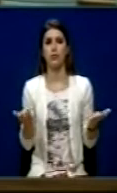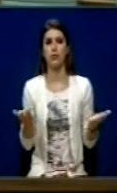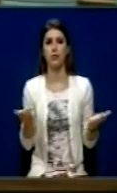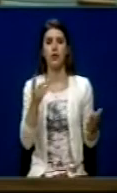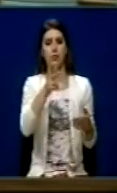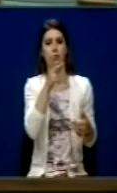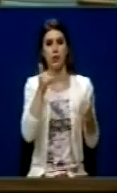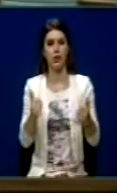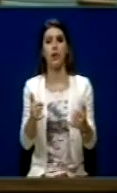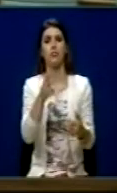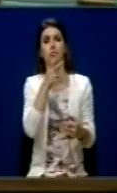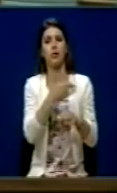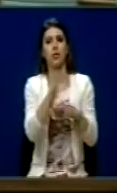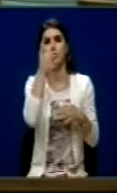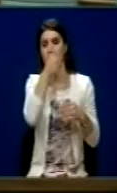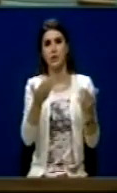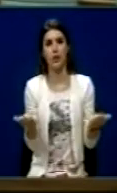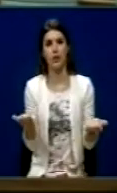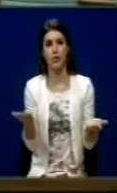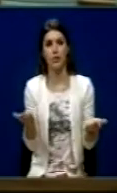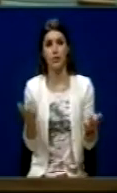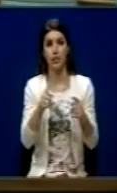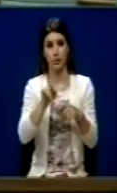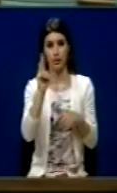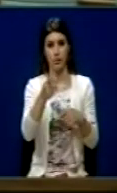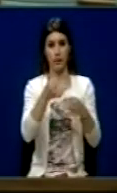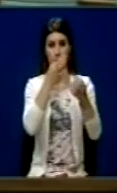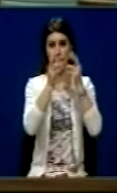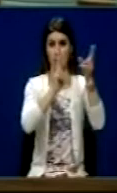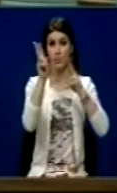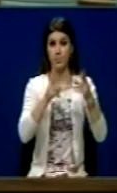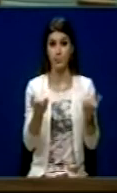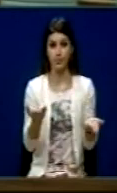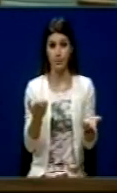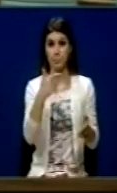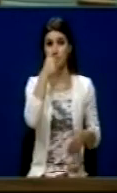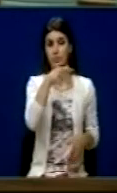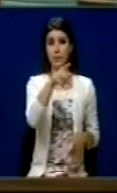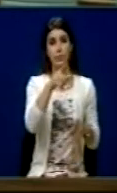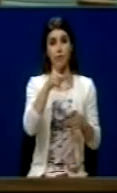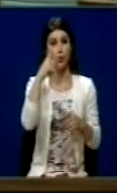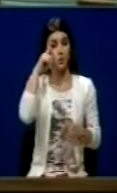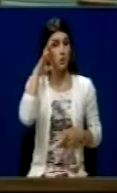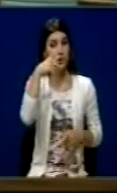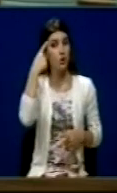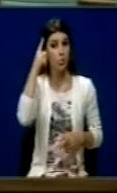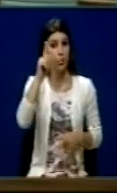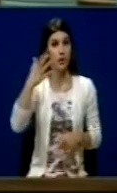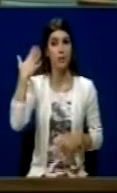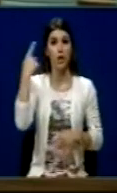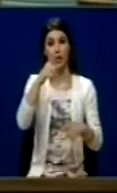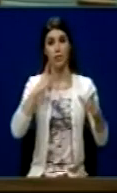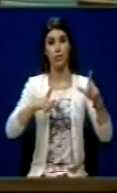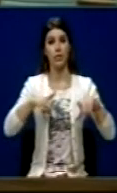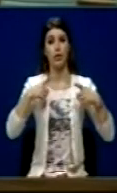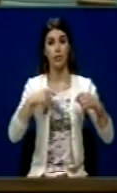përkërkën këtë ndryshim kushtetutët? Vetëm pëse dëthirë kjo debat, pra, a nuk po përten që Kryeministrit nuk e paska ditur që Shqiptarë dhe Ljëgjimës përshreves i kam pun të keshë dhe